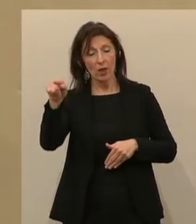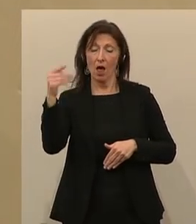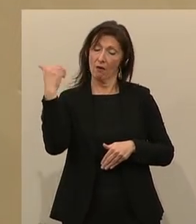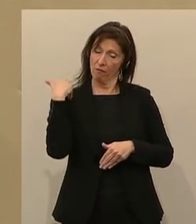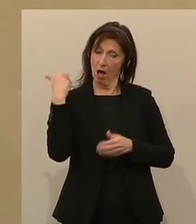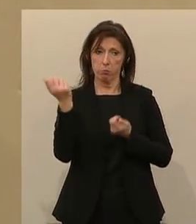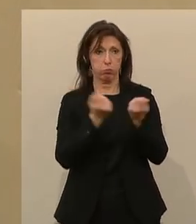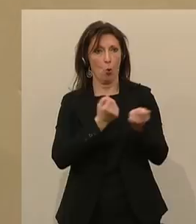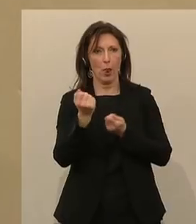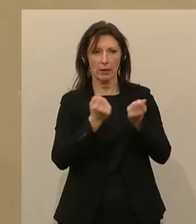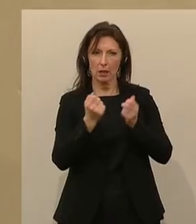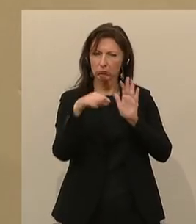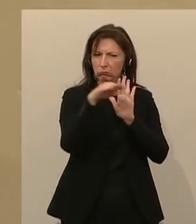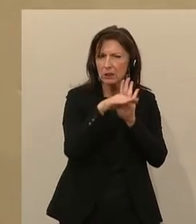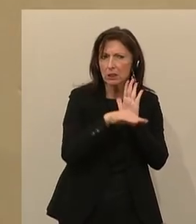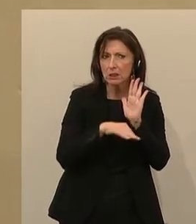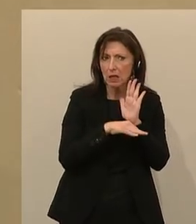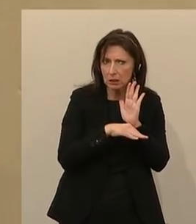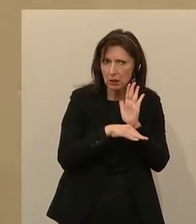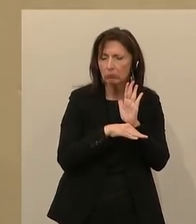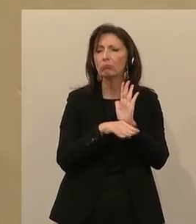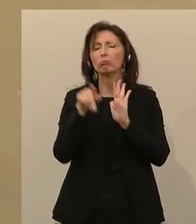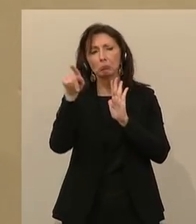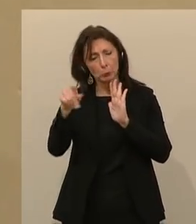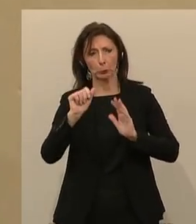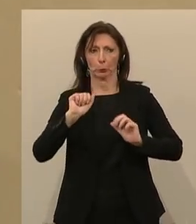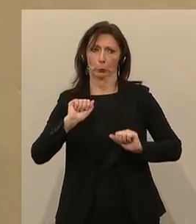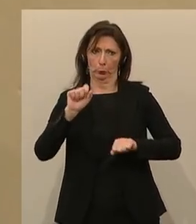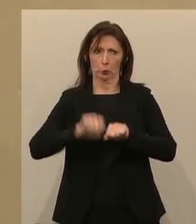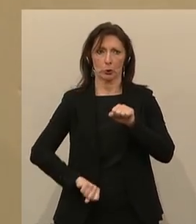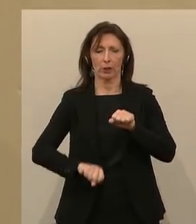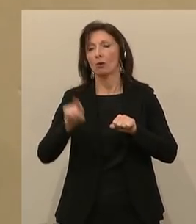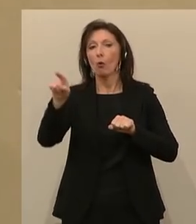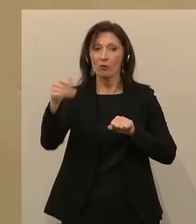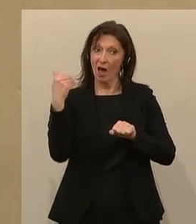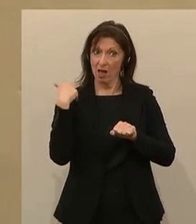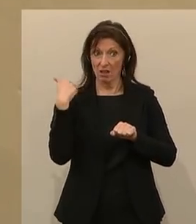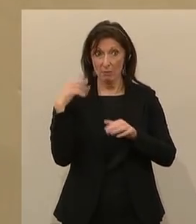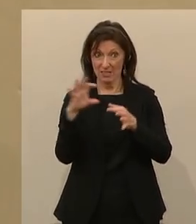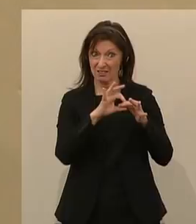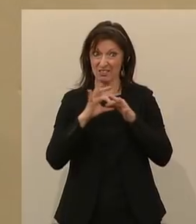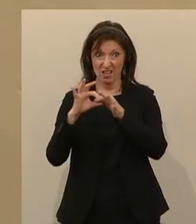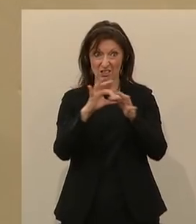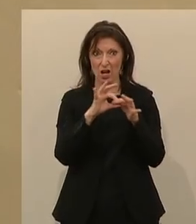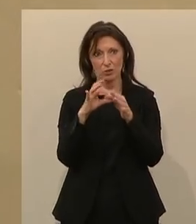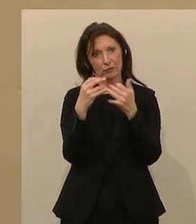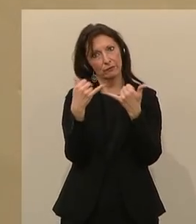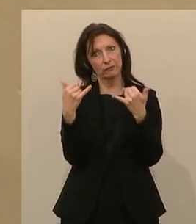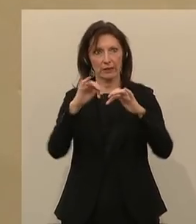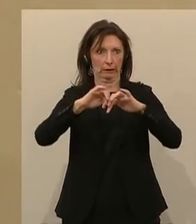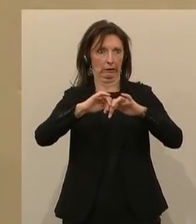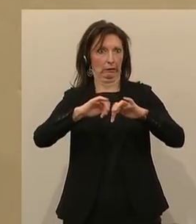Gesellschaft wie kaum ein anderer polarisiert hat. Mit nahezu keiner seiner inhaltlichen